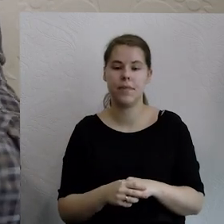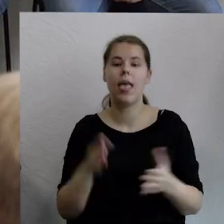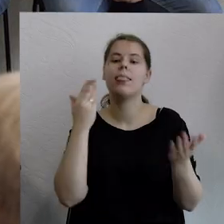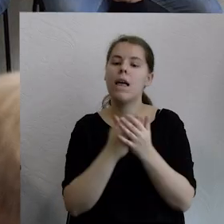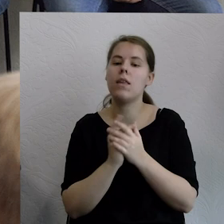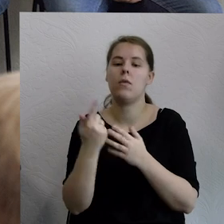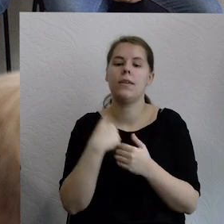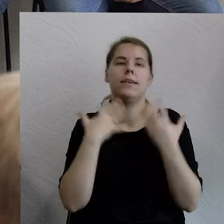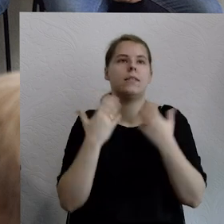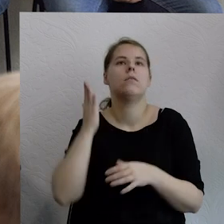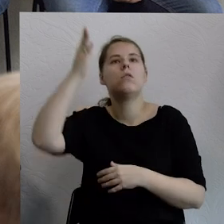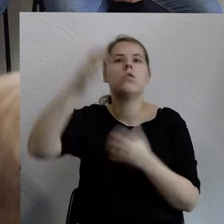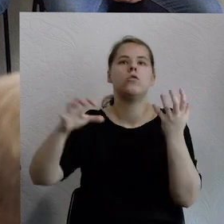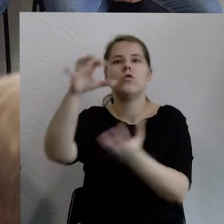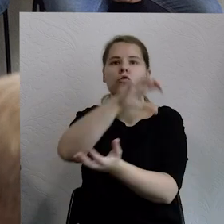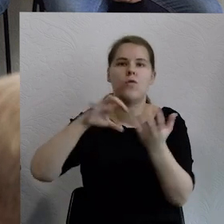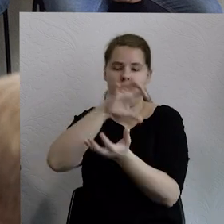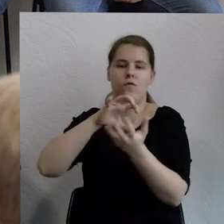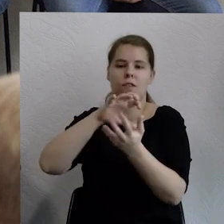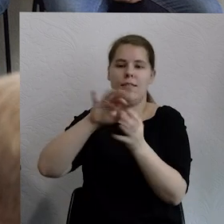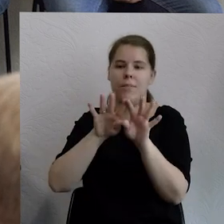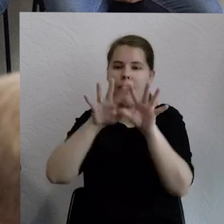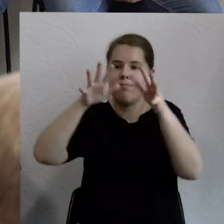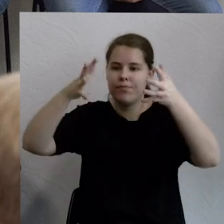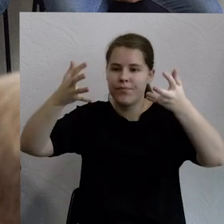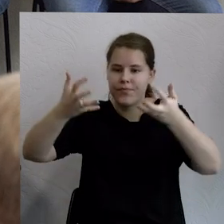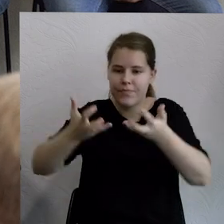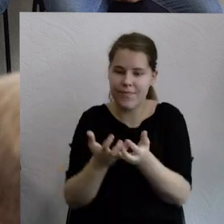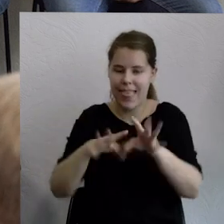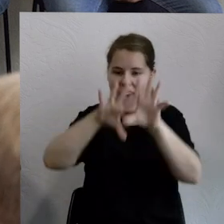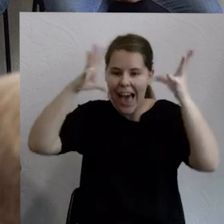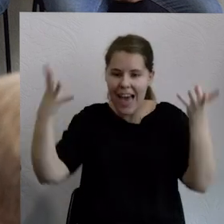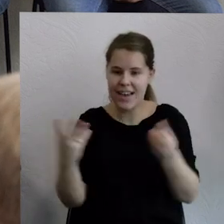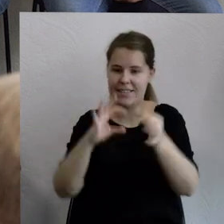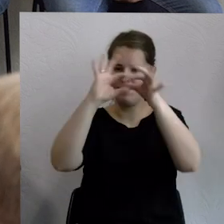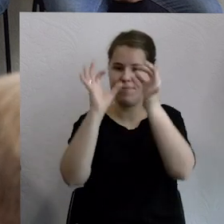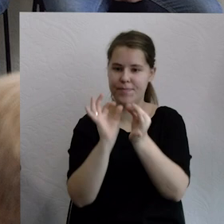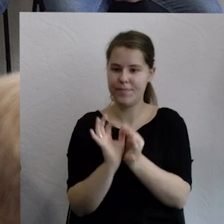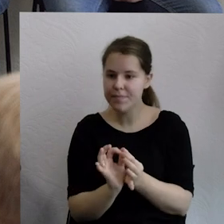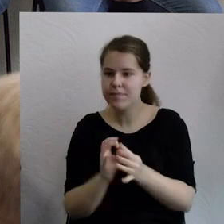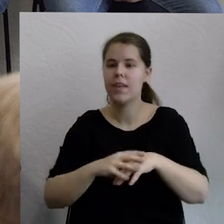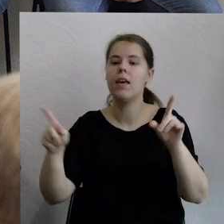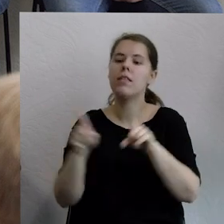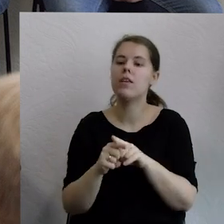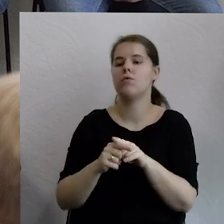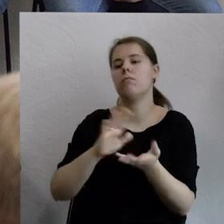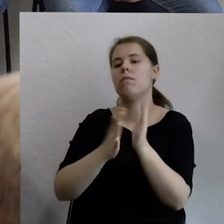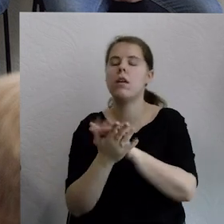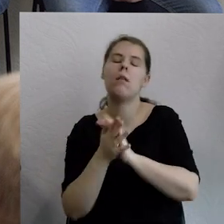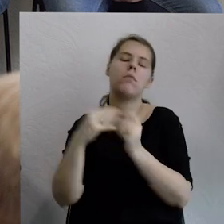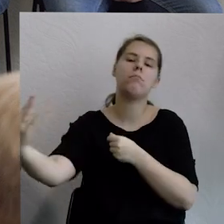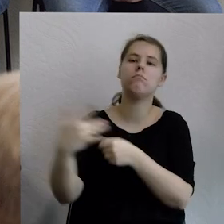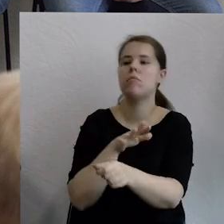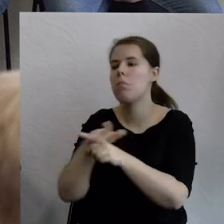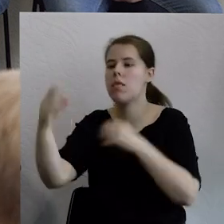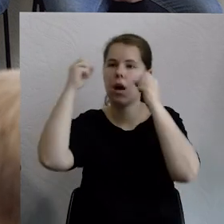i symetryczny, który będzie korzystał z zasobów wiedzy, też inspiracji kulturowej, bo właśnie